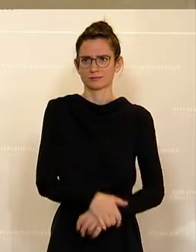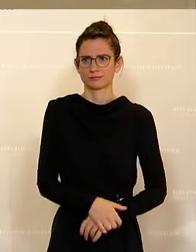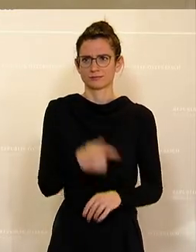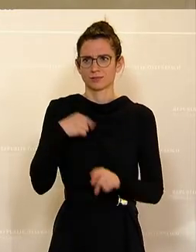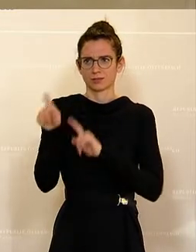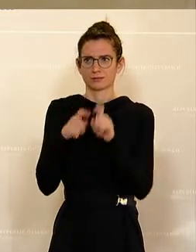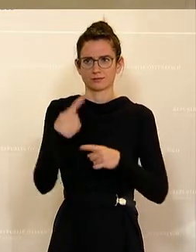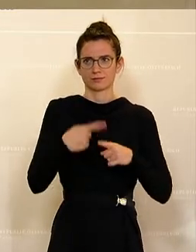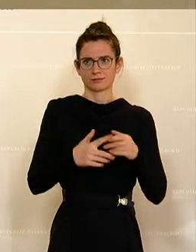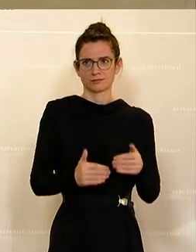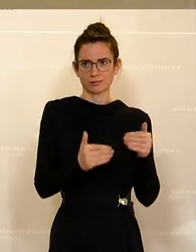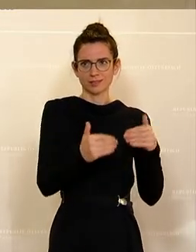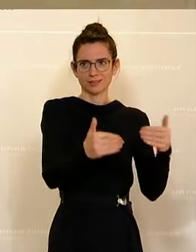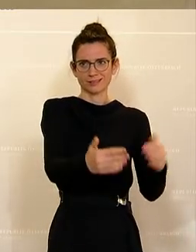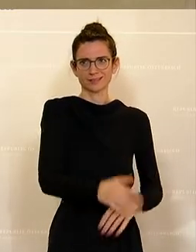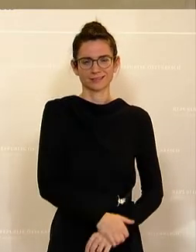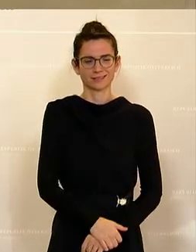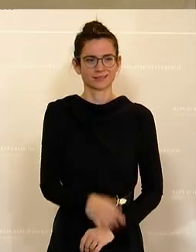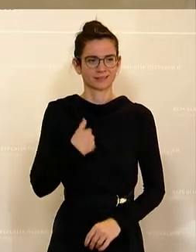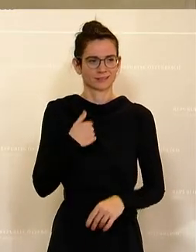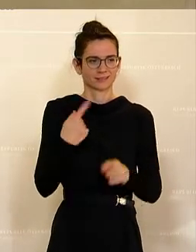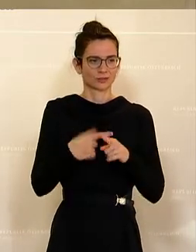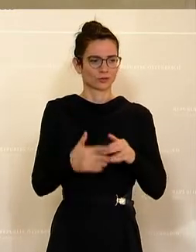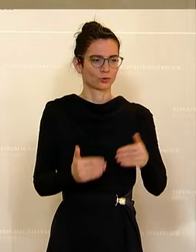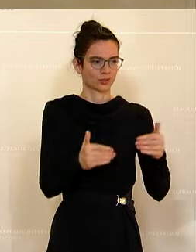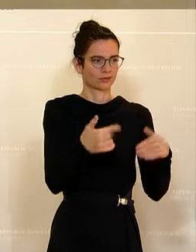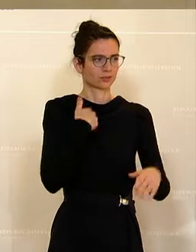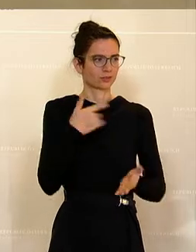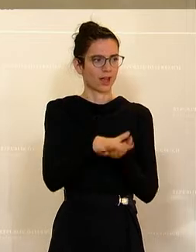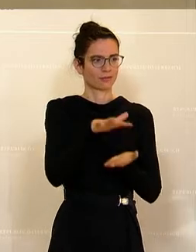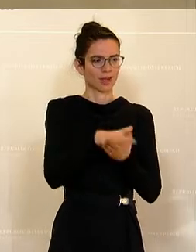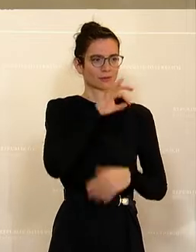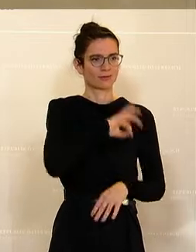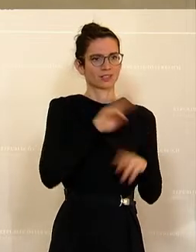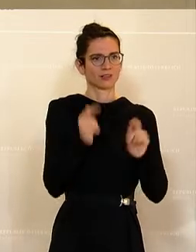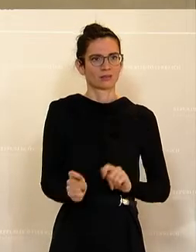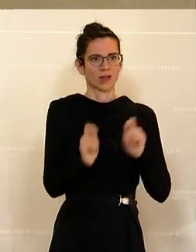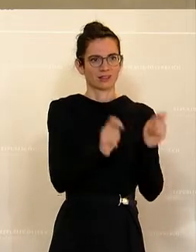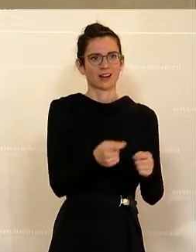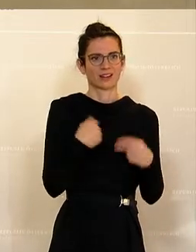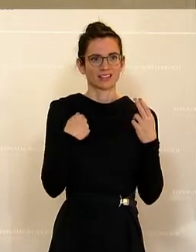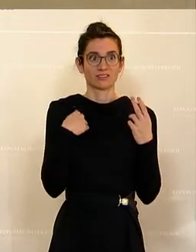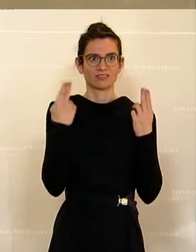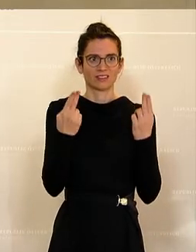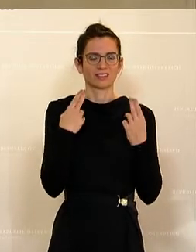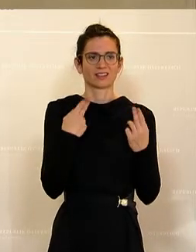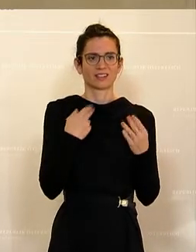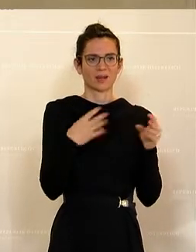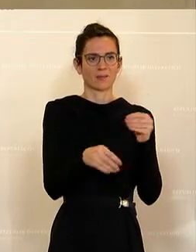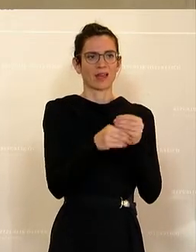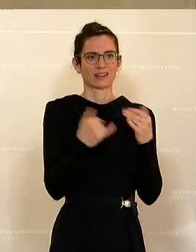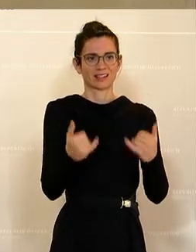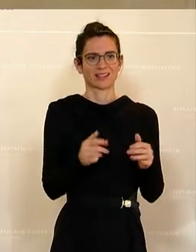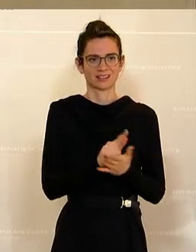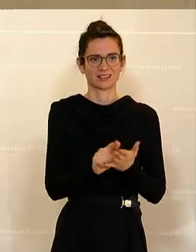Steuerstundungen. Hier können die Betriebe eine Stundung der Abgabenpflicht beantragen. Ein ganz wesentlicher Beitrag, gerade jetzt zu